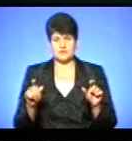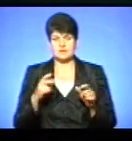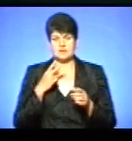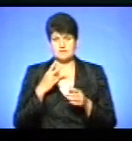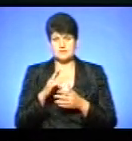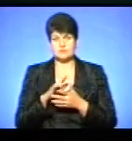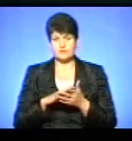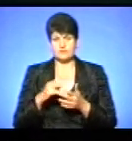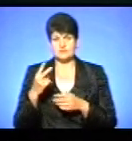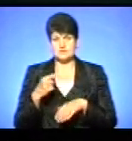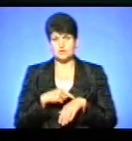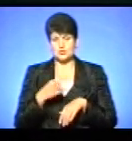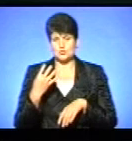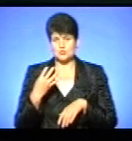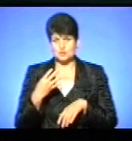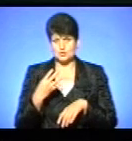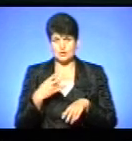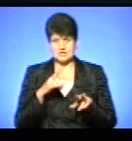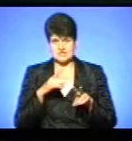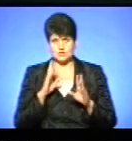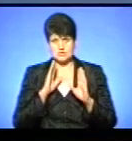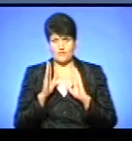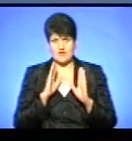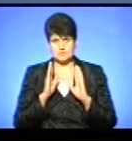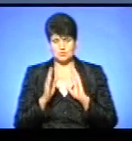20.40, а також стежте за сторінкою Фейсбук.